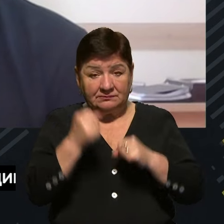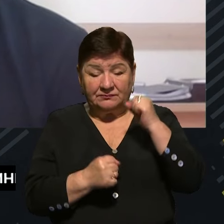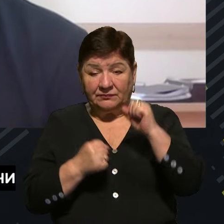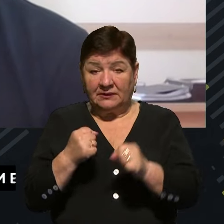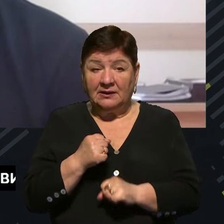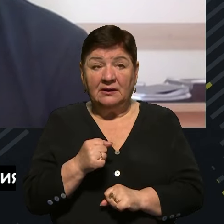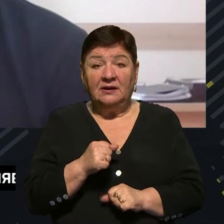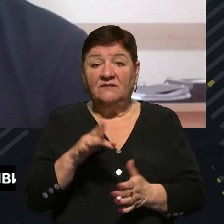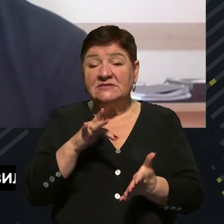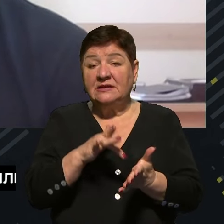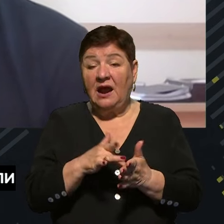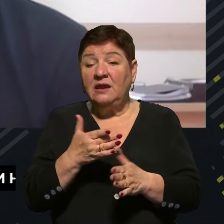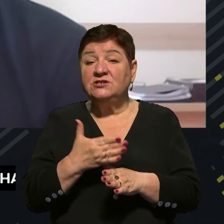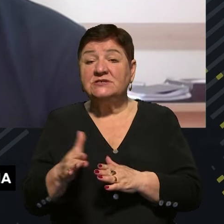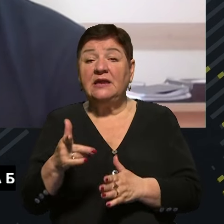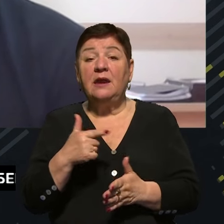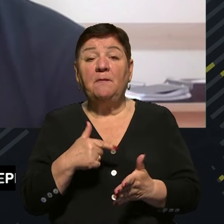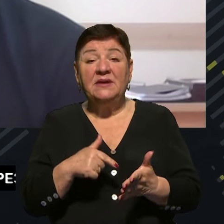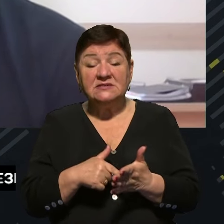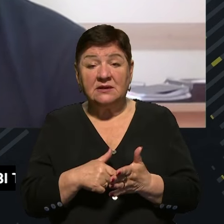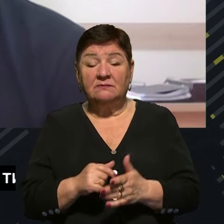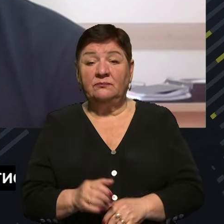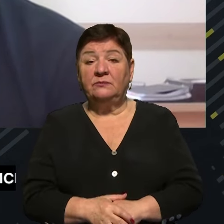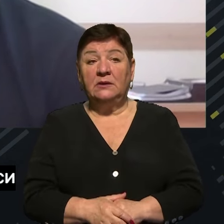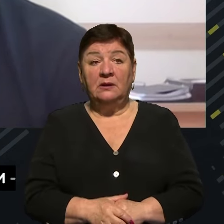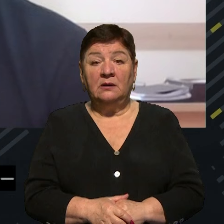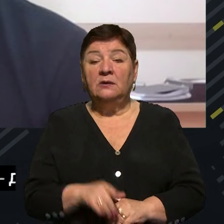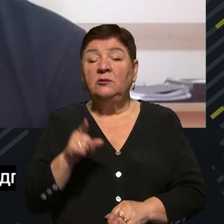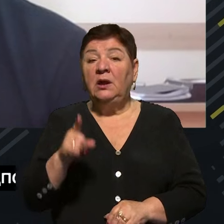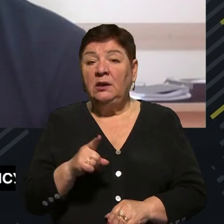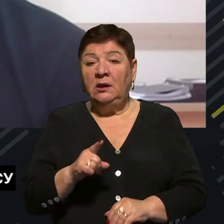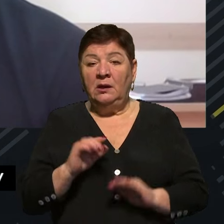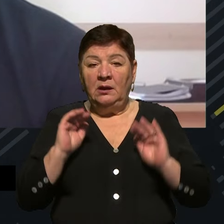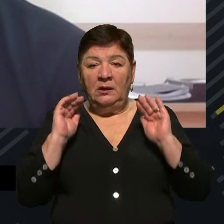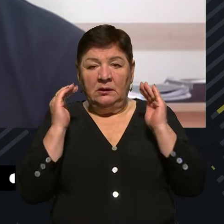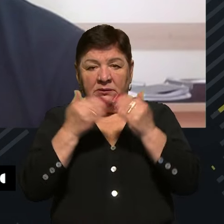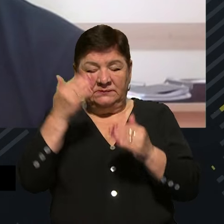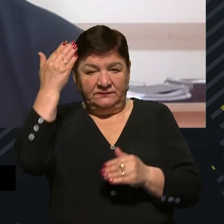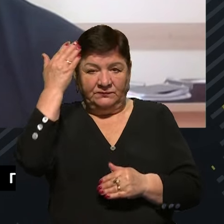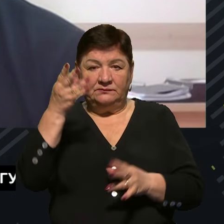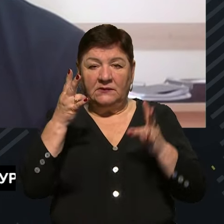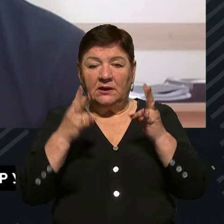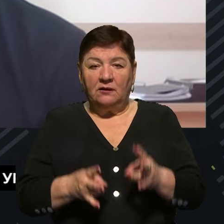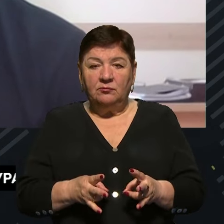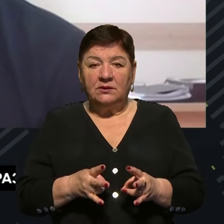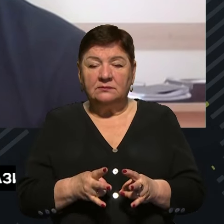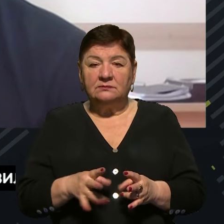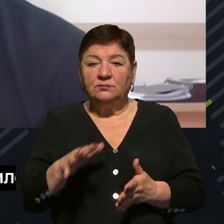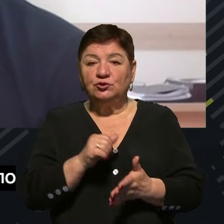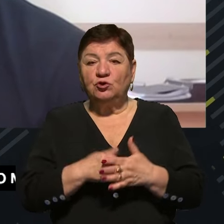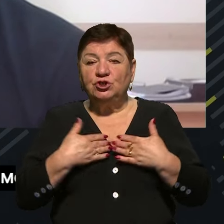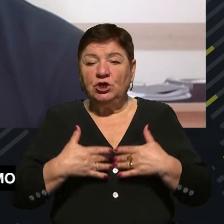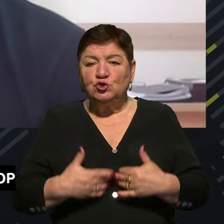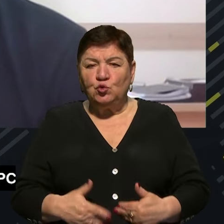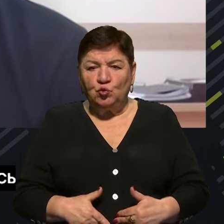центральній частині міста. В неї закрита черепна мозга, нова травма, посходження шлунку,